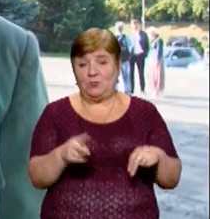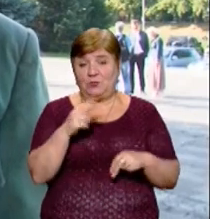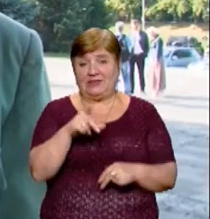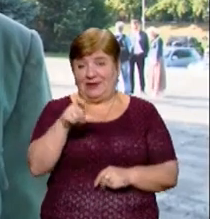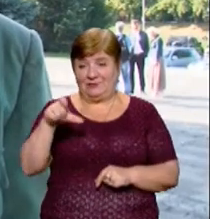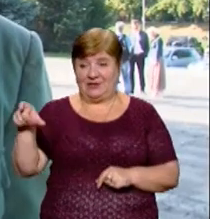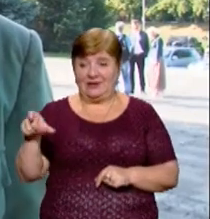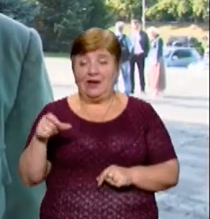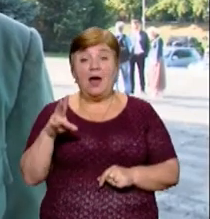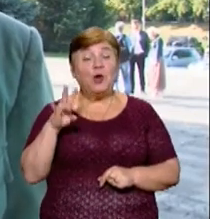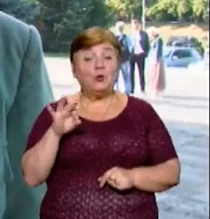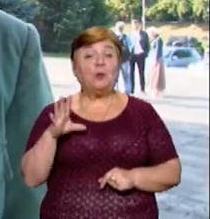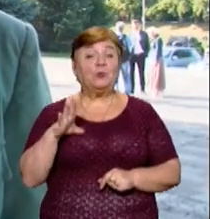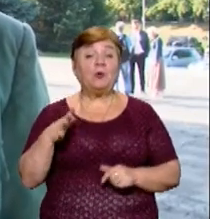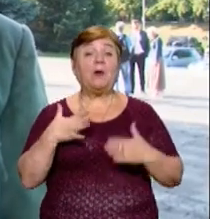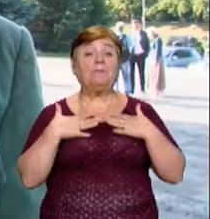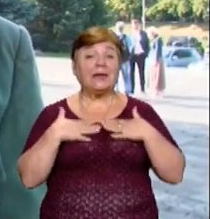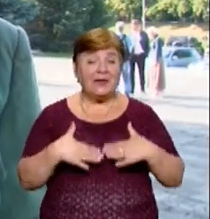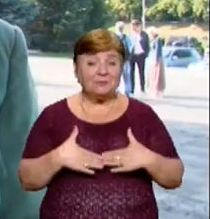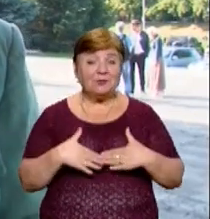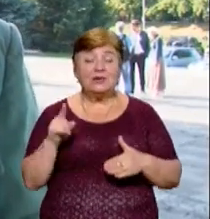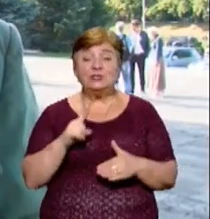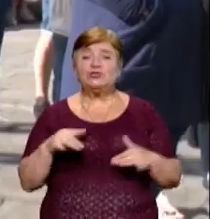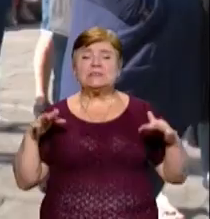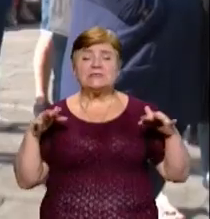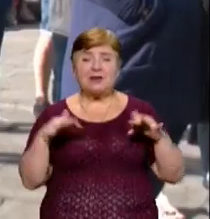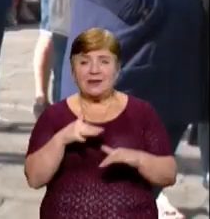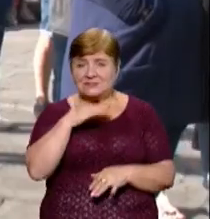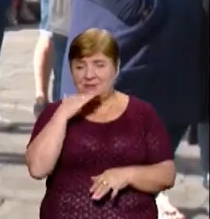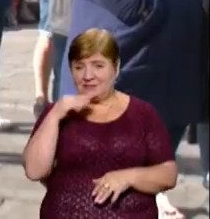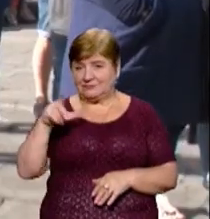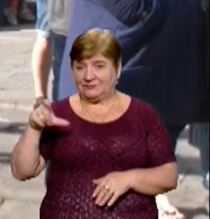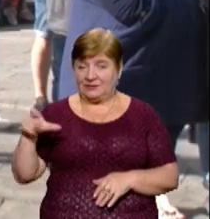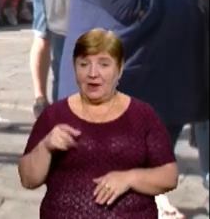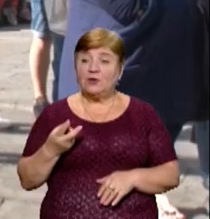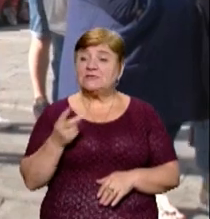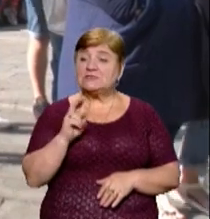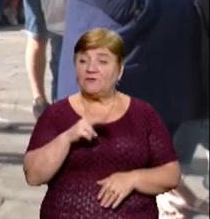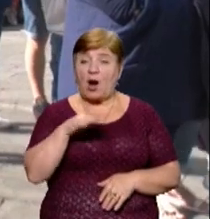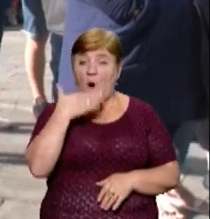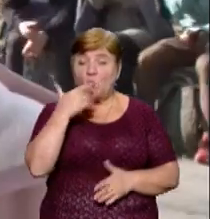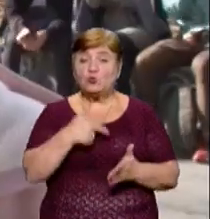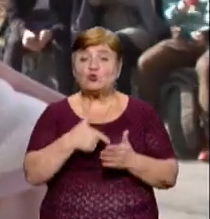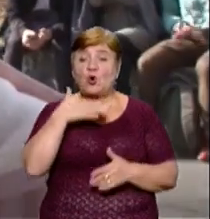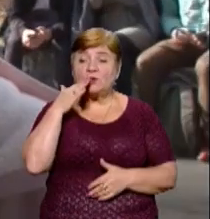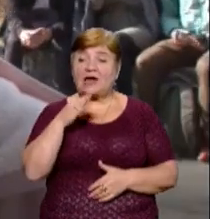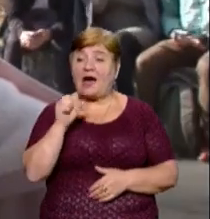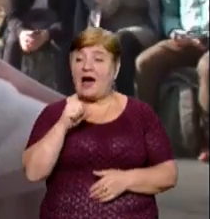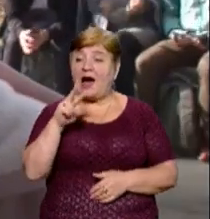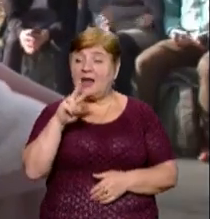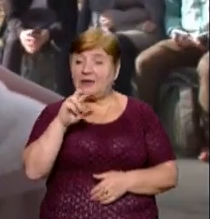І було приємно, сьогодні було приємно, що зібралася публіка. На виставу прийшла ужгородка Алла. Ми